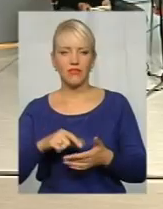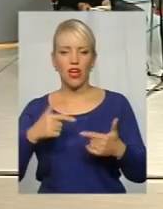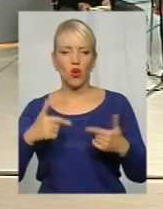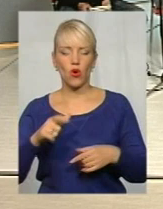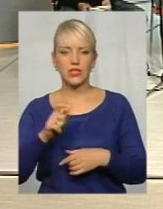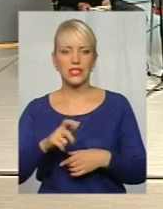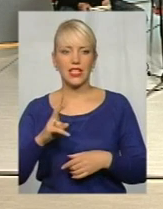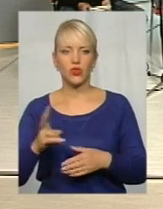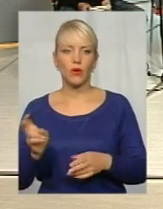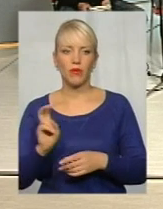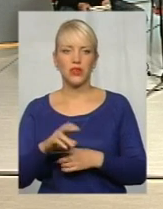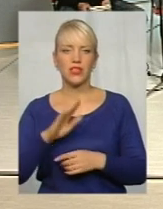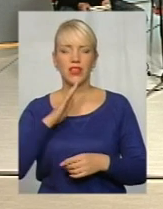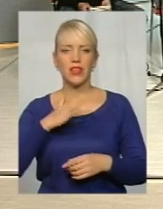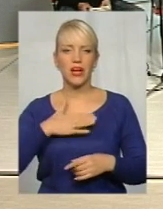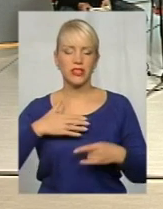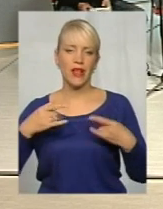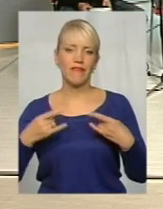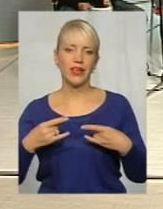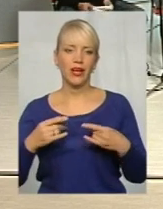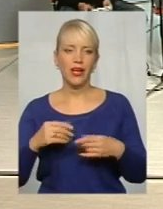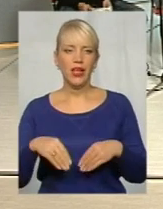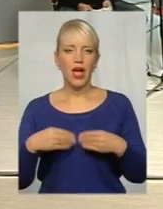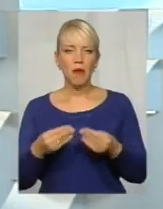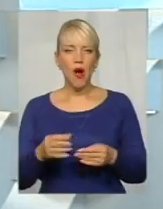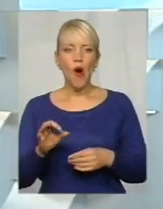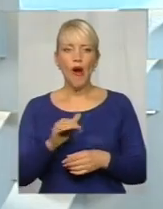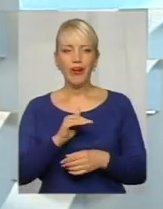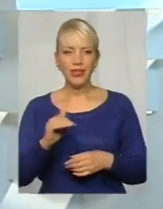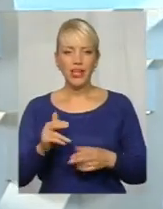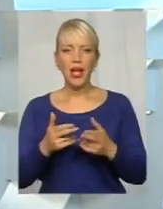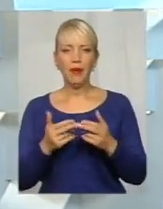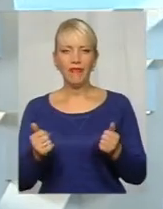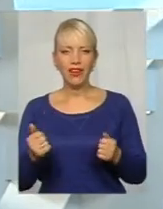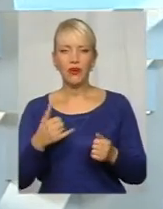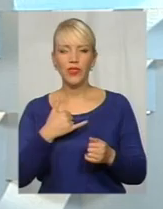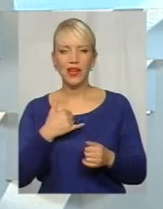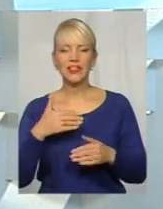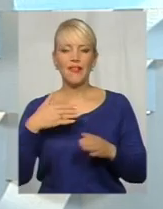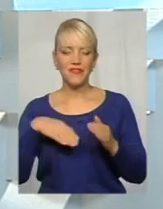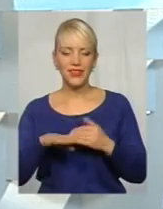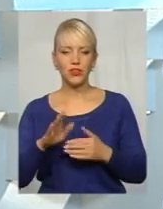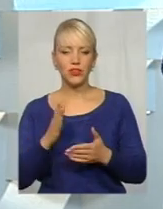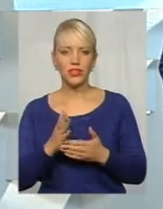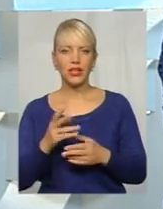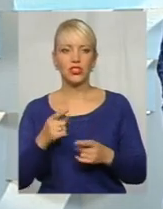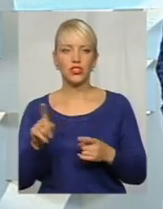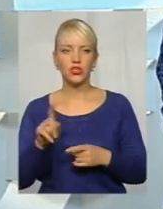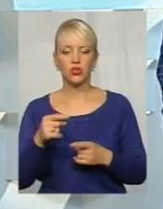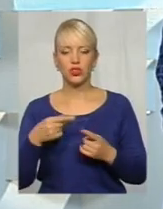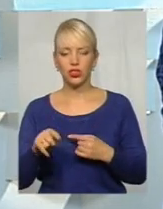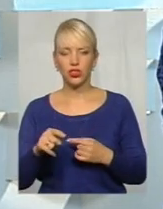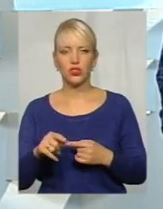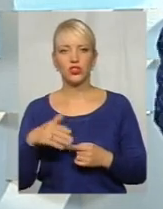прийшли до нас на ефір і дам офіційне підтвердження, власне, відео підтвердження того, що і іншу сторону до